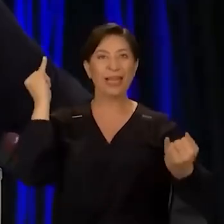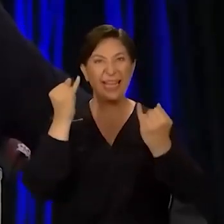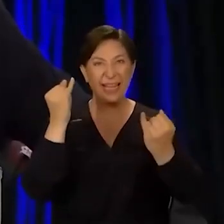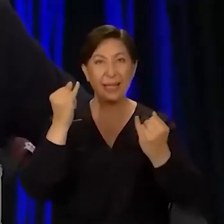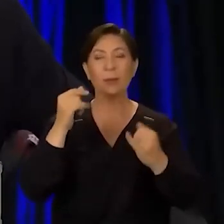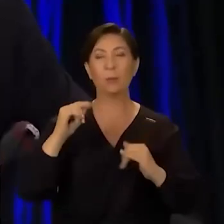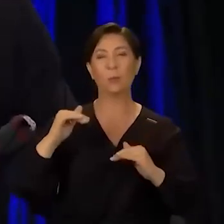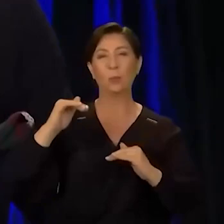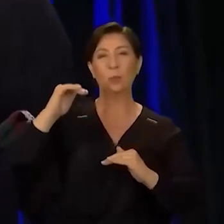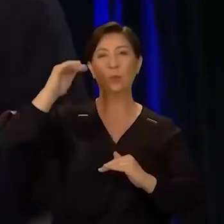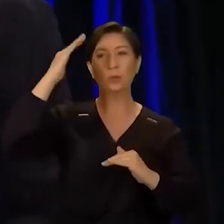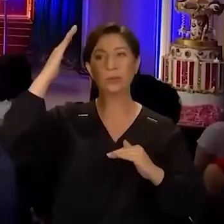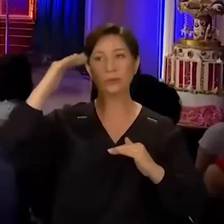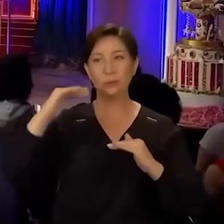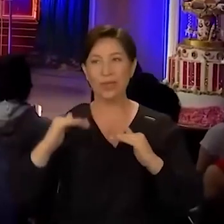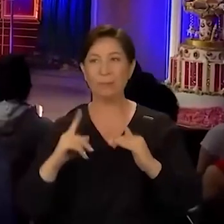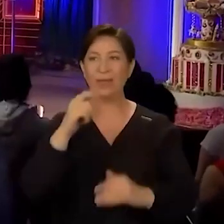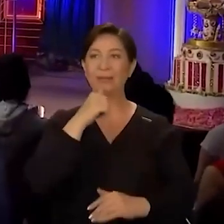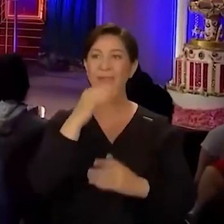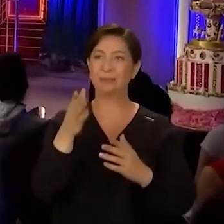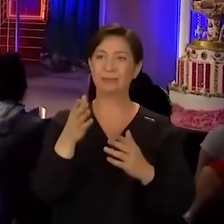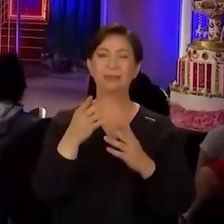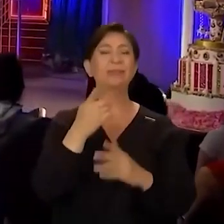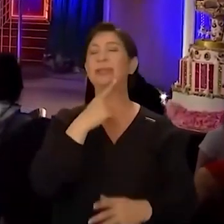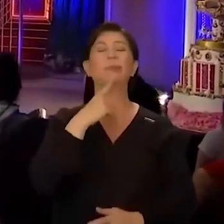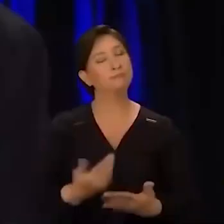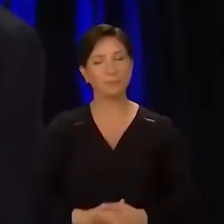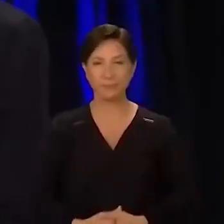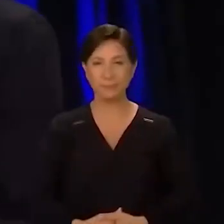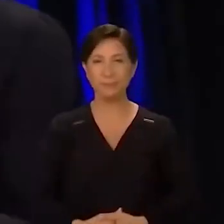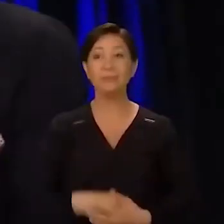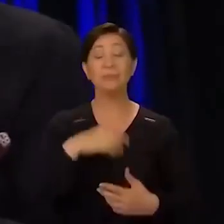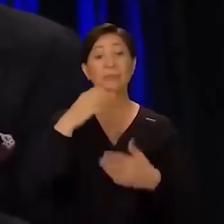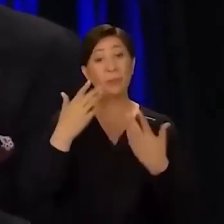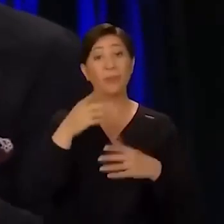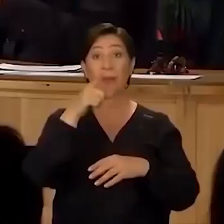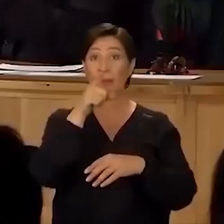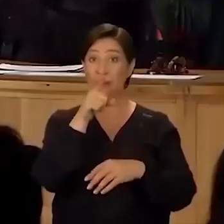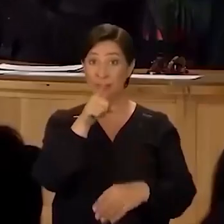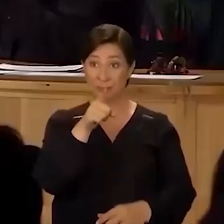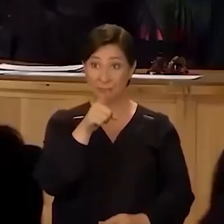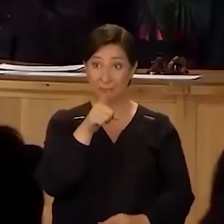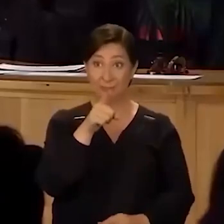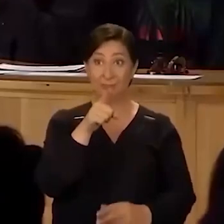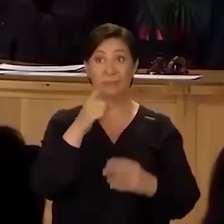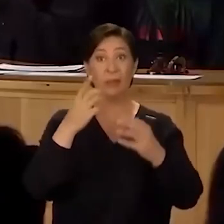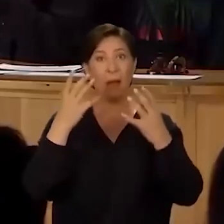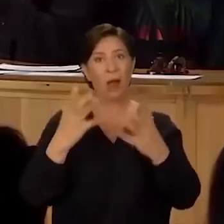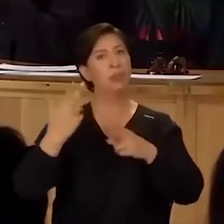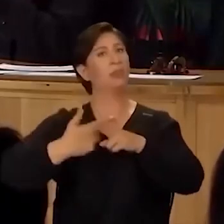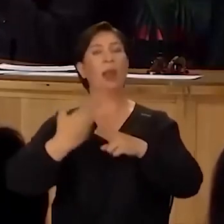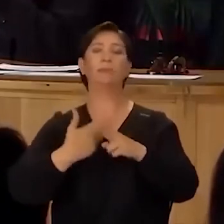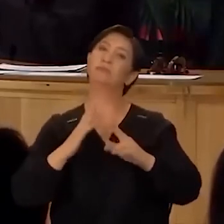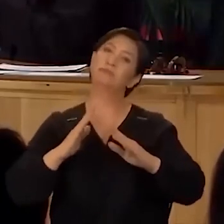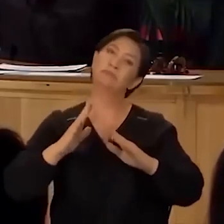öbür çoğu tatlısın. büyüdükçe küçülen bir adamsın. Ooo tatlım benim. Sen aslında sen de böyle bir ağır deneyimden